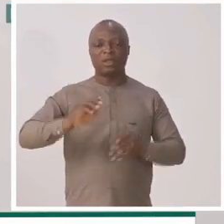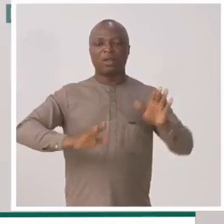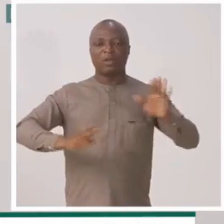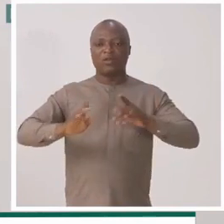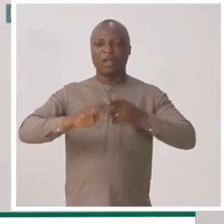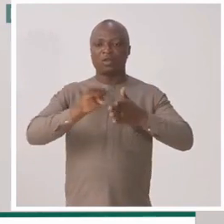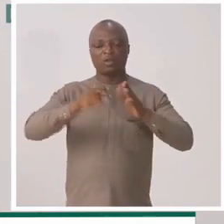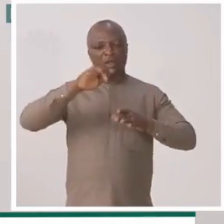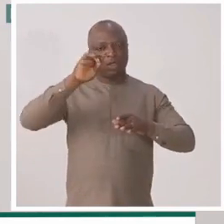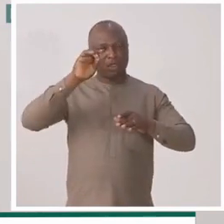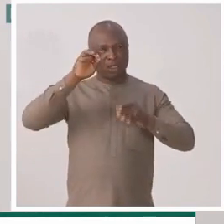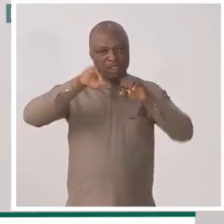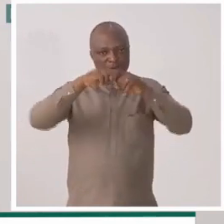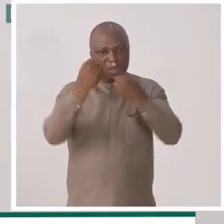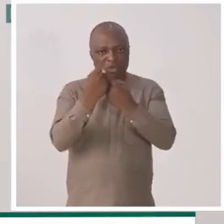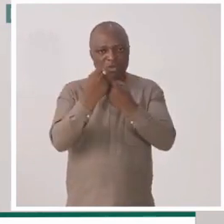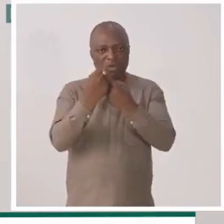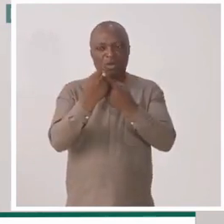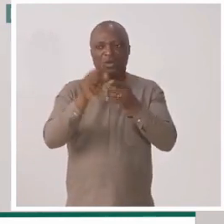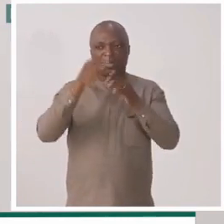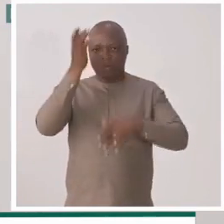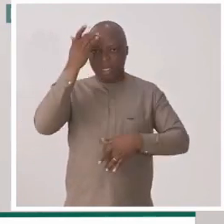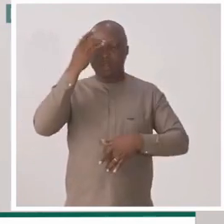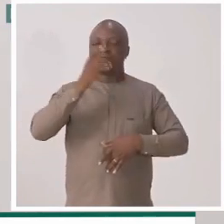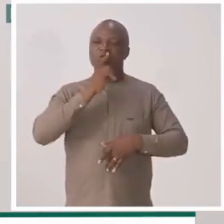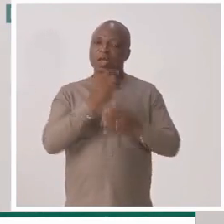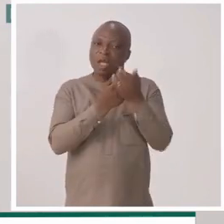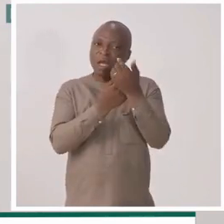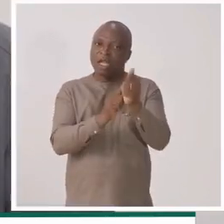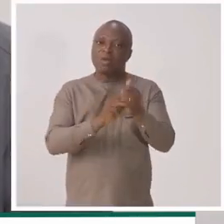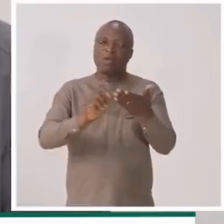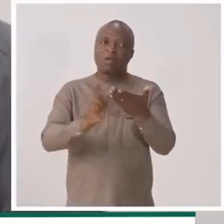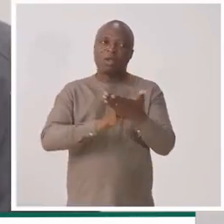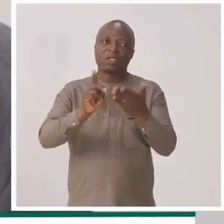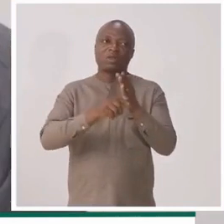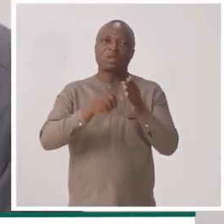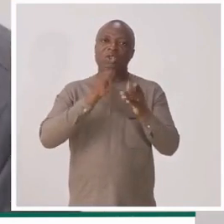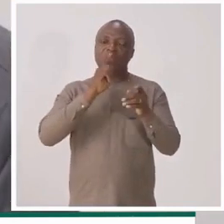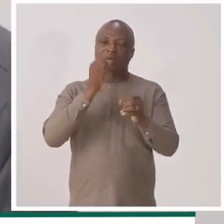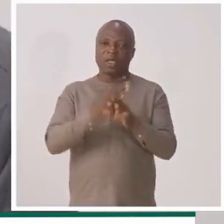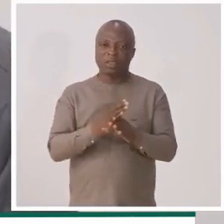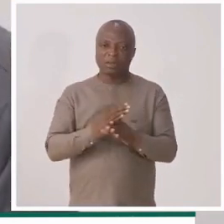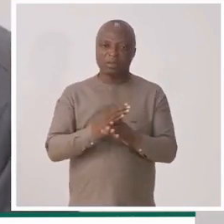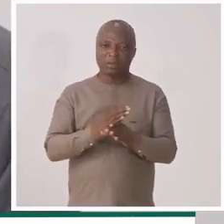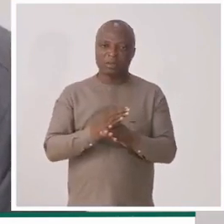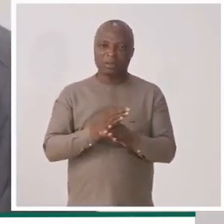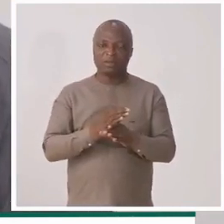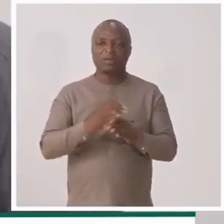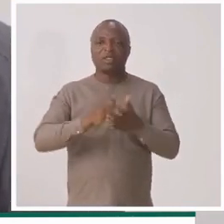de faire en sorte que l'état du malade soit arrimé aux prestations qui sont faites.